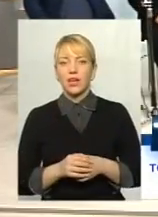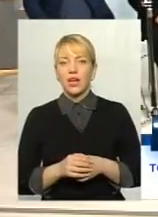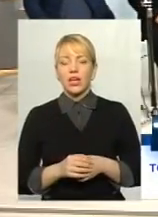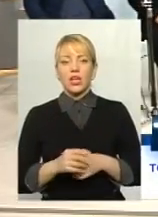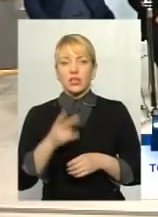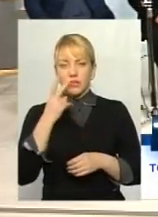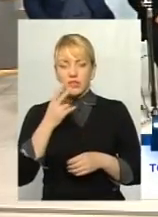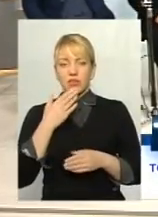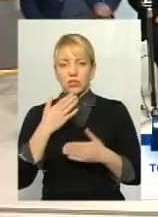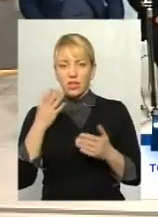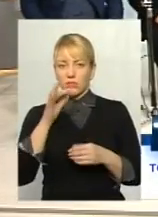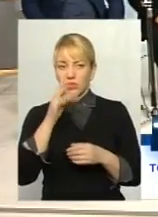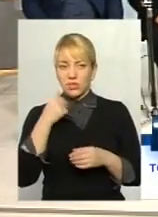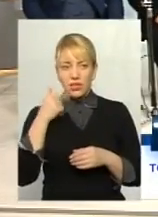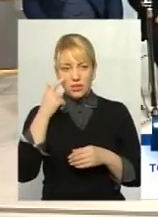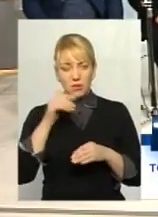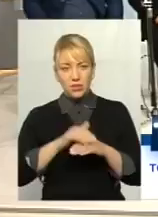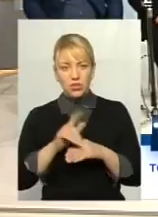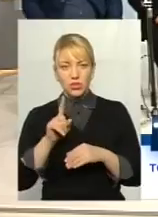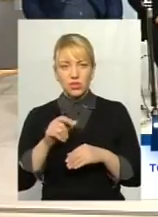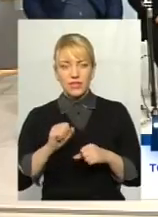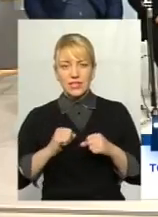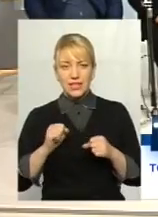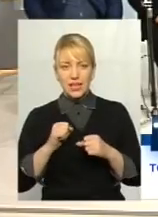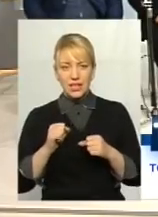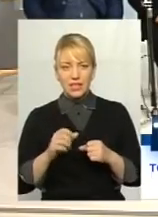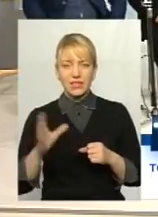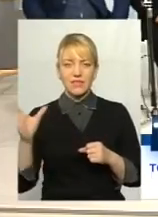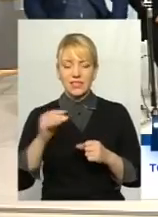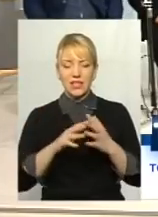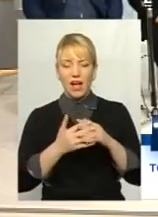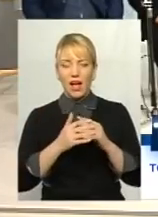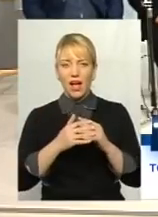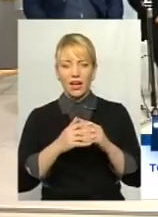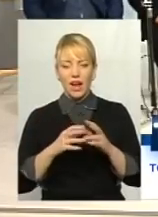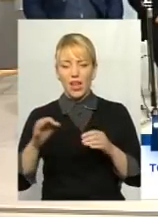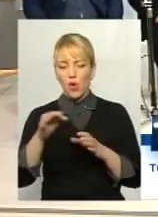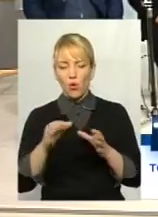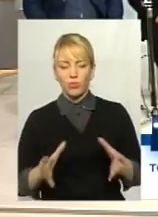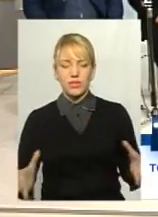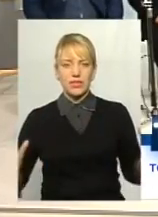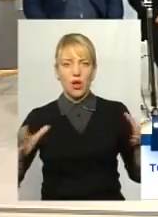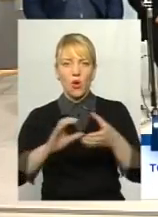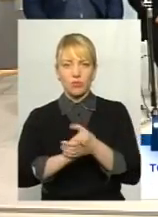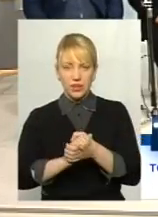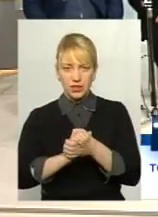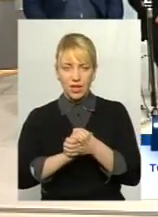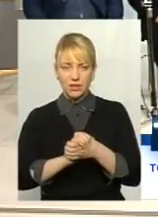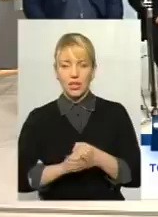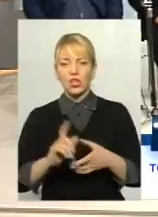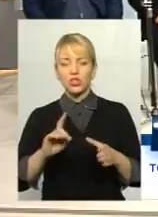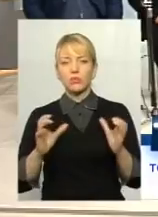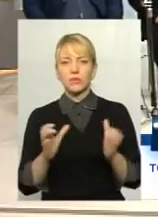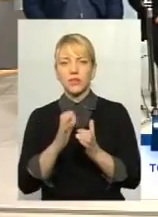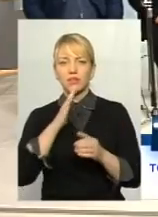часом я знайшила, що ви стараєтесь об'єднатися в цій авграївій області, для того, щоб зверсти нашу українську землю. Скажіть, будь